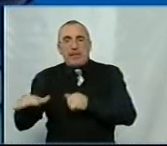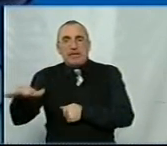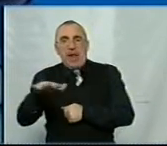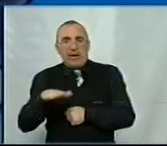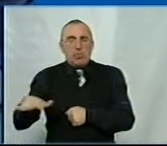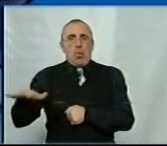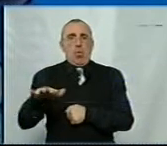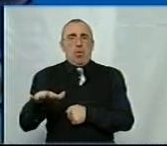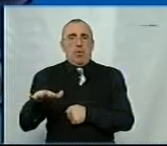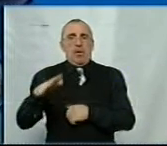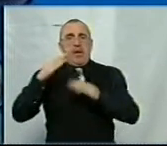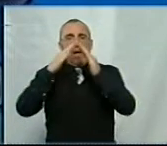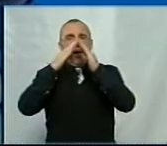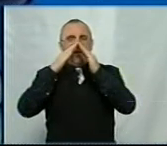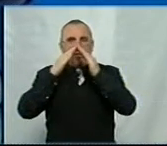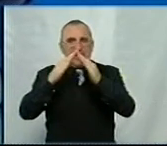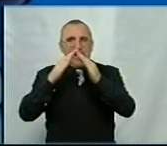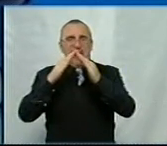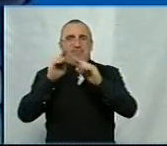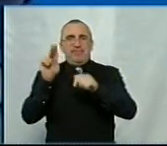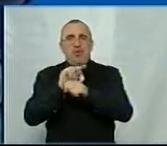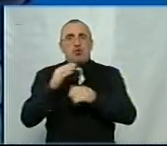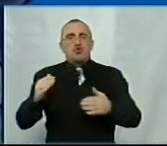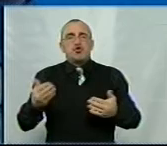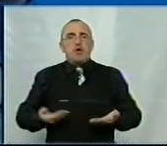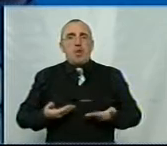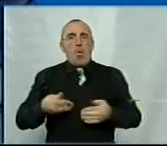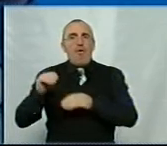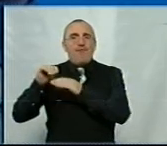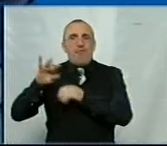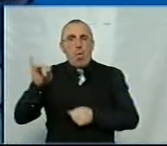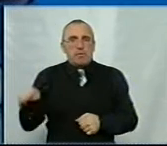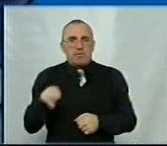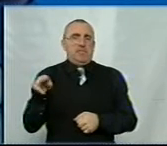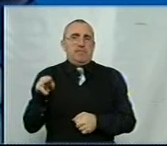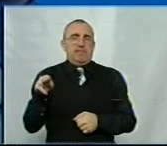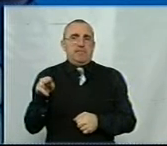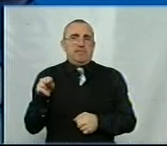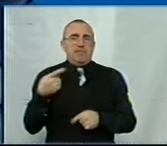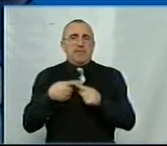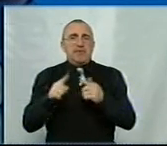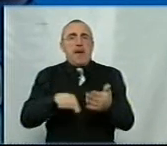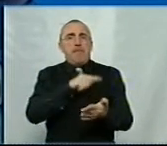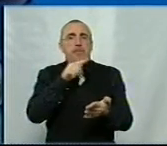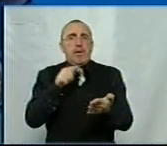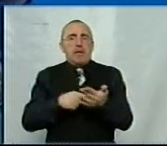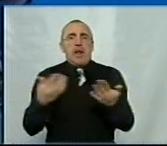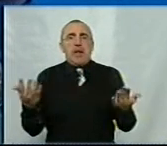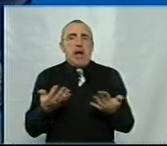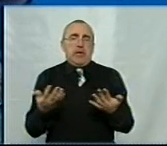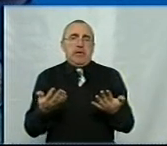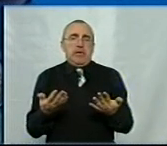дахів, житлового фонду. Це питання, які